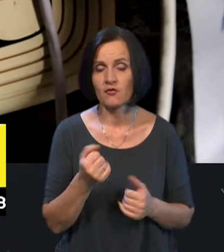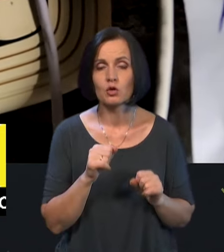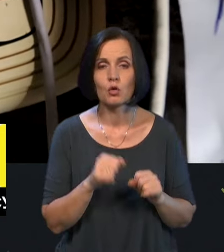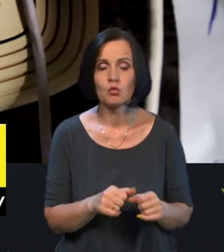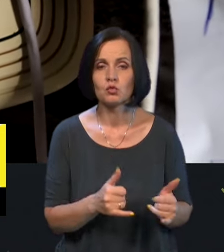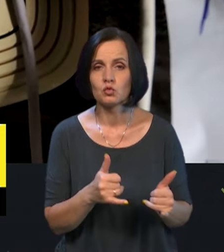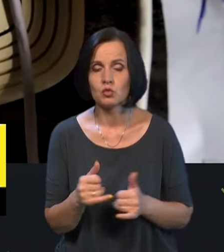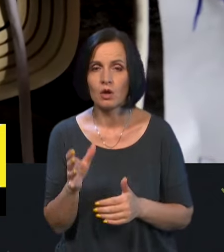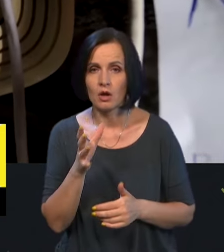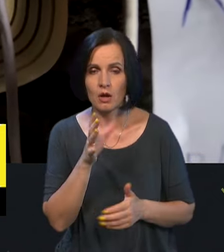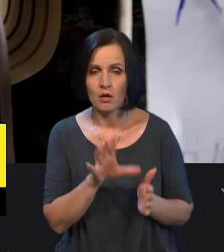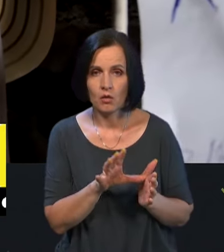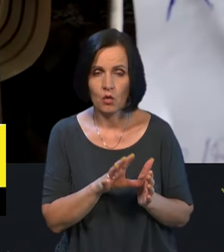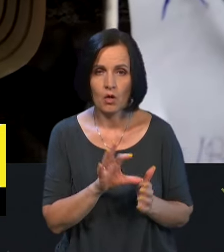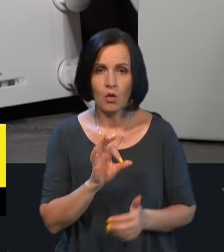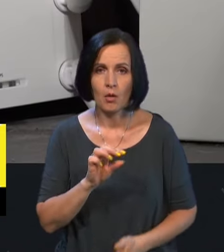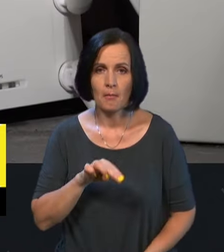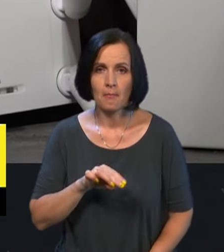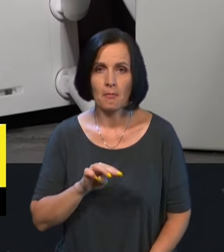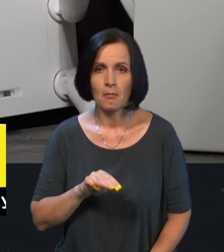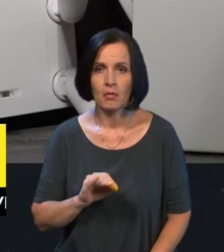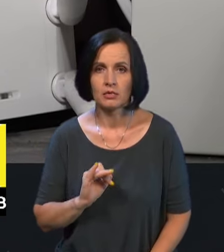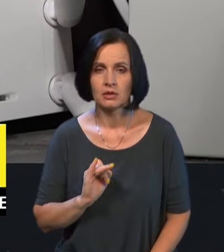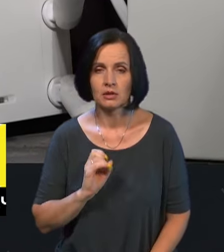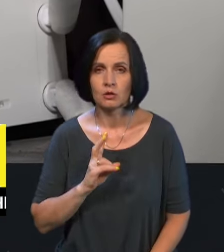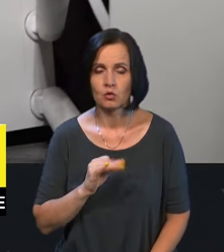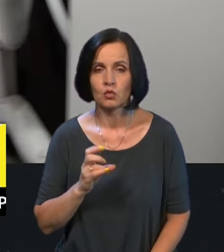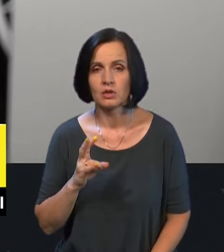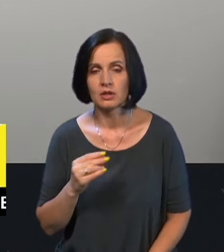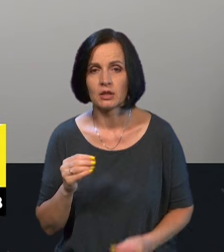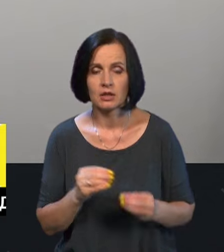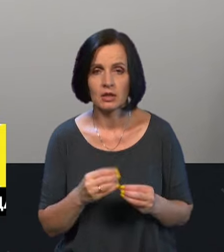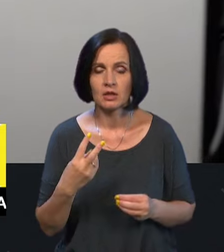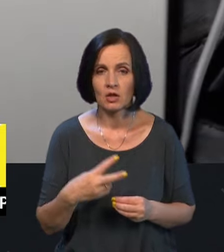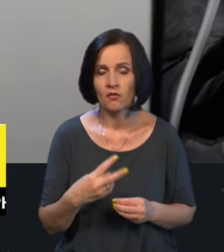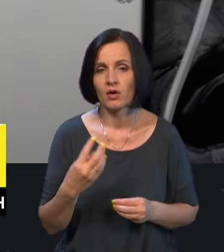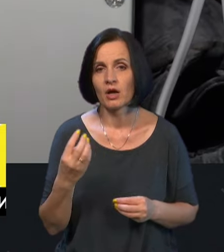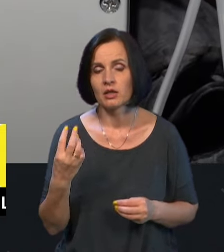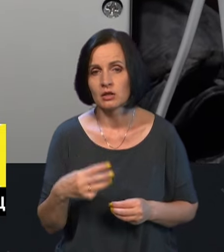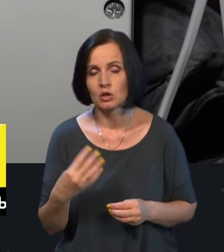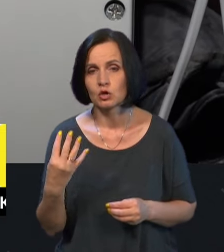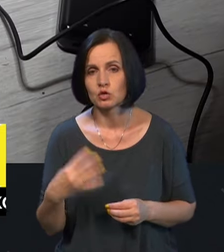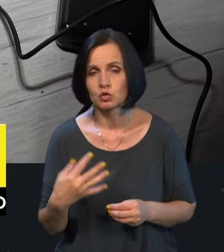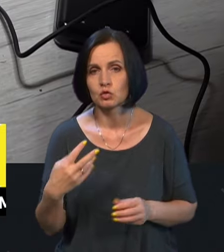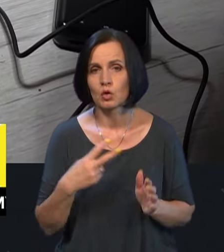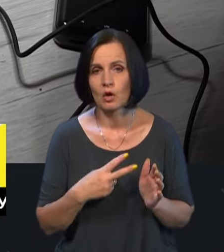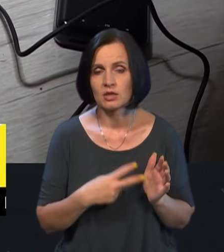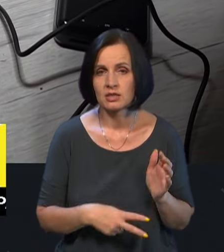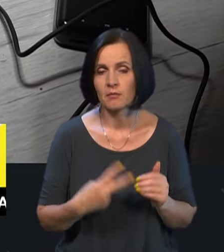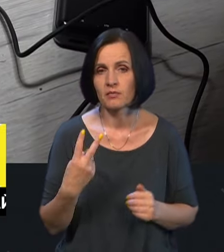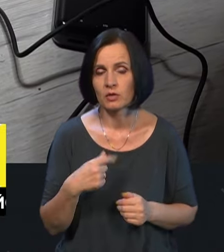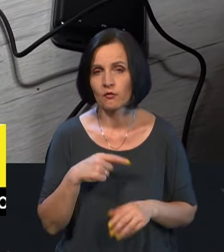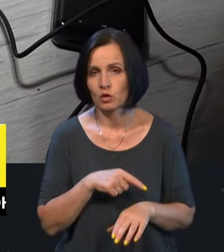електроенергії, оптику на 10, 20, 30, 40, 50, навіть 72 години.